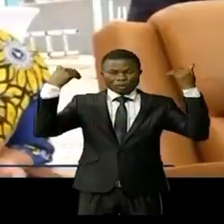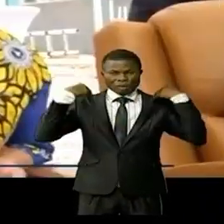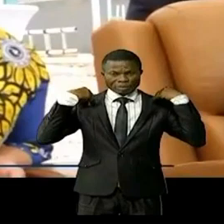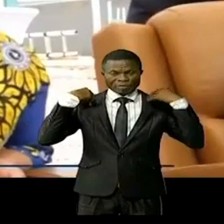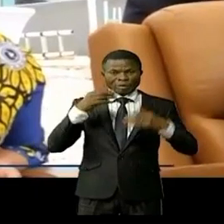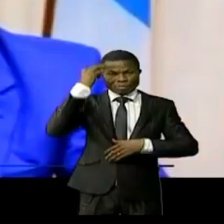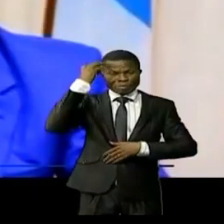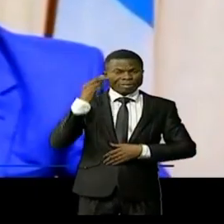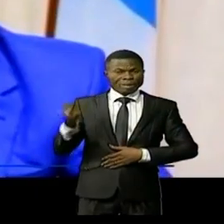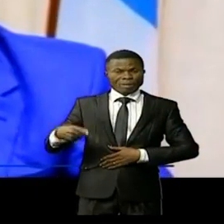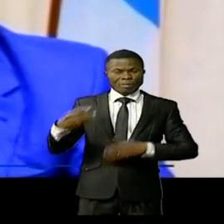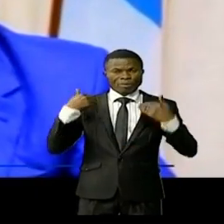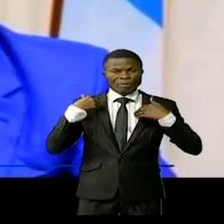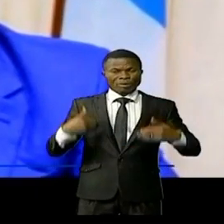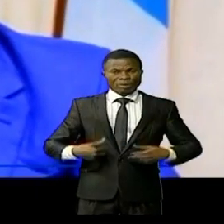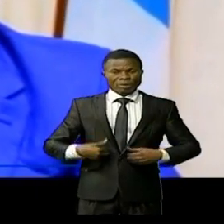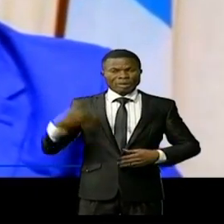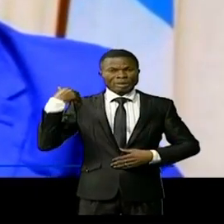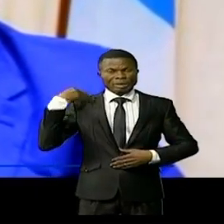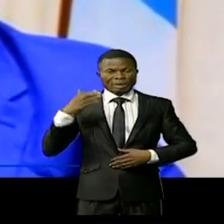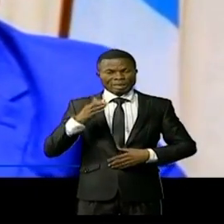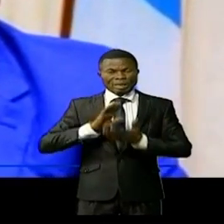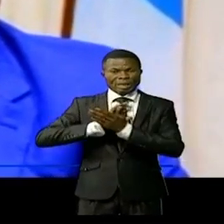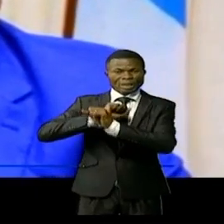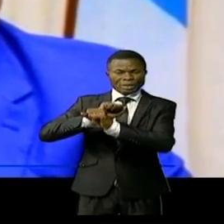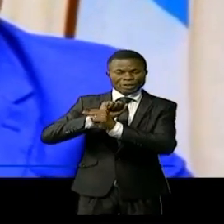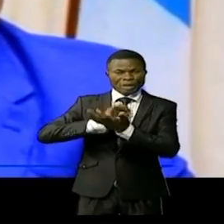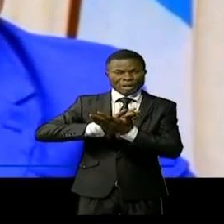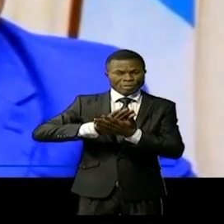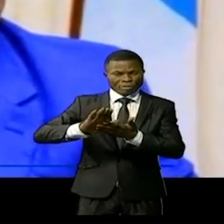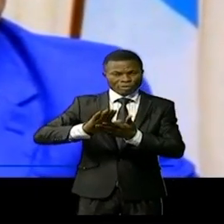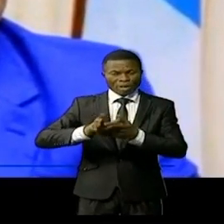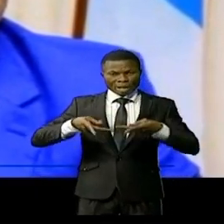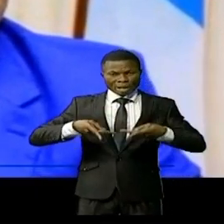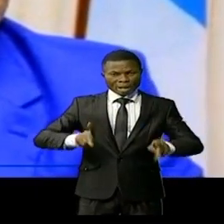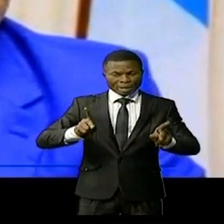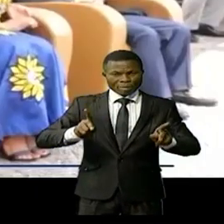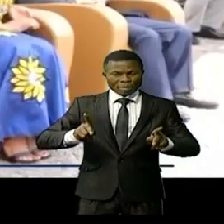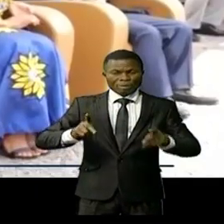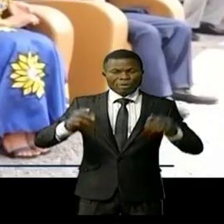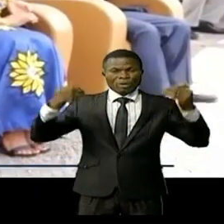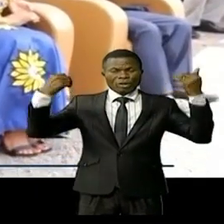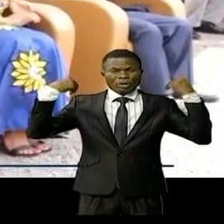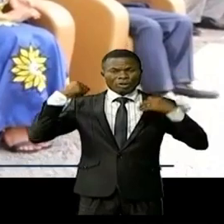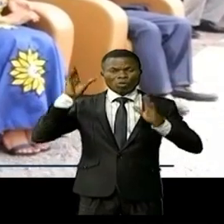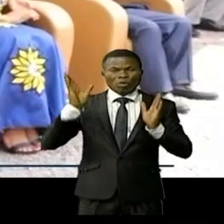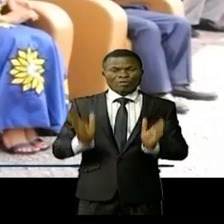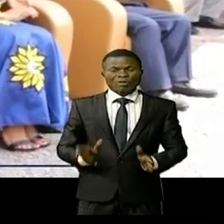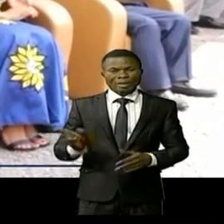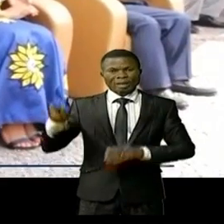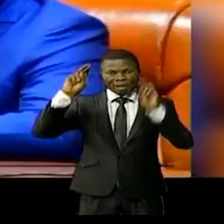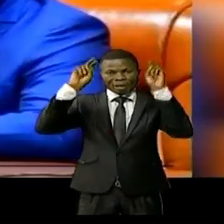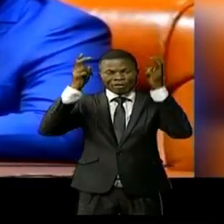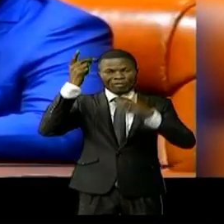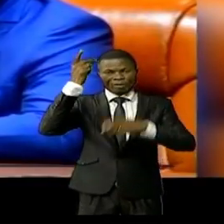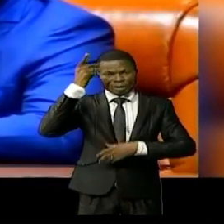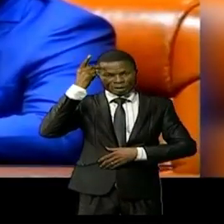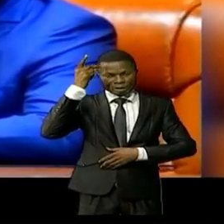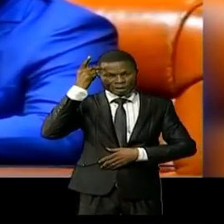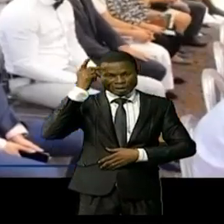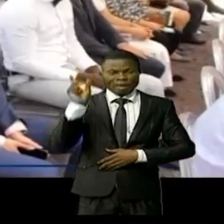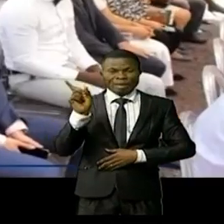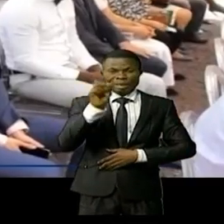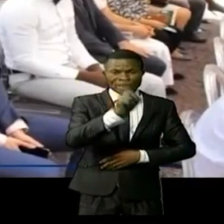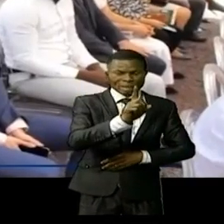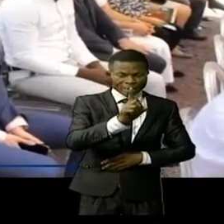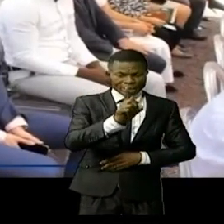ministre provincial de la santé publique hygiène et prévention sous l'impulsion de Gentili Ngobila Mbaka gouverneur de la ville de Kinshasa se bat pour